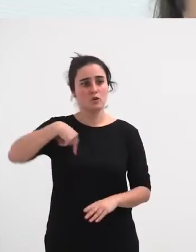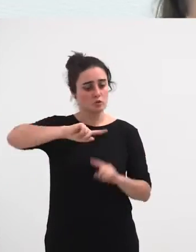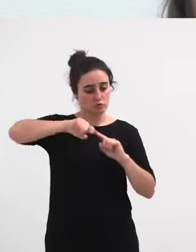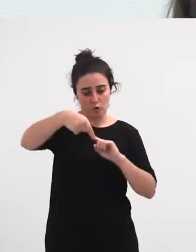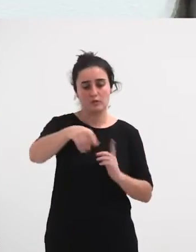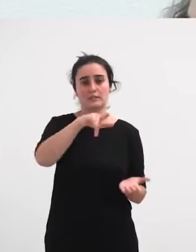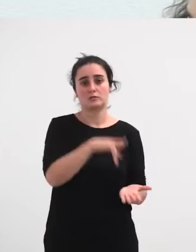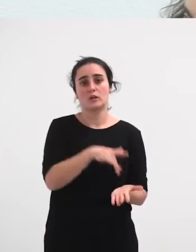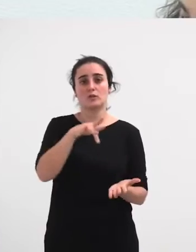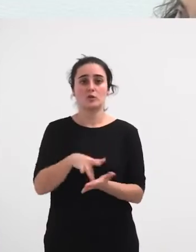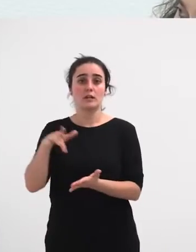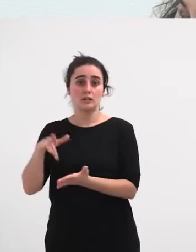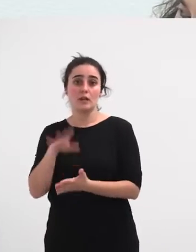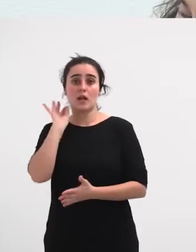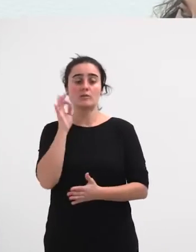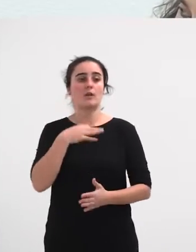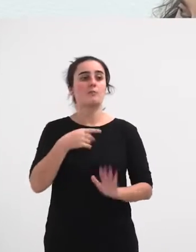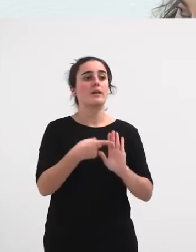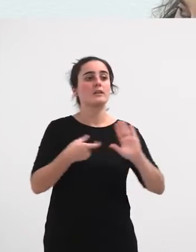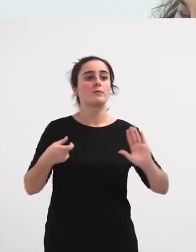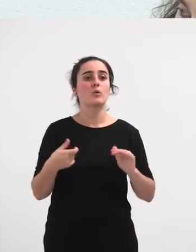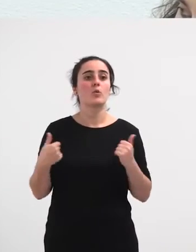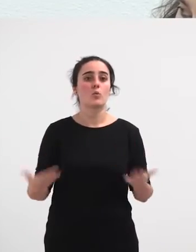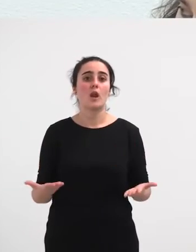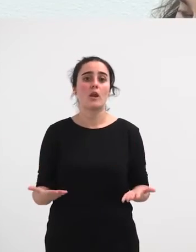guri, agian salbuespenezkoa izan daiteke